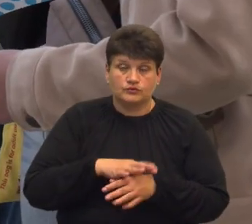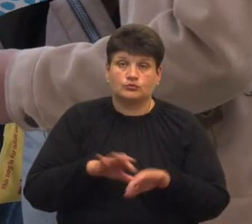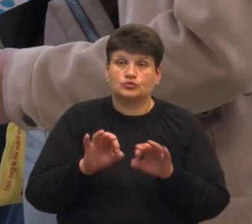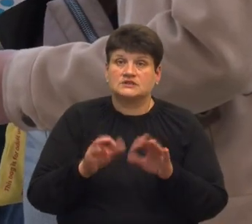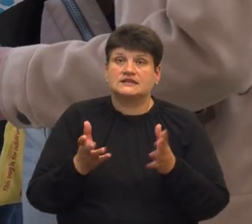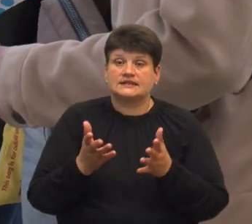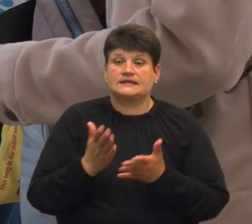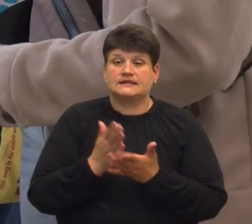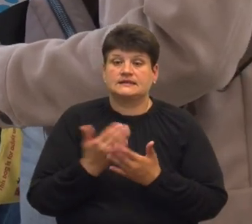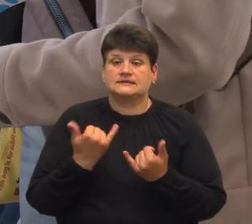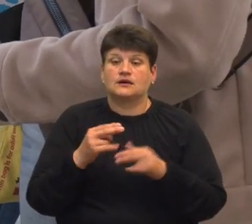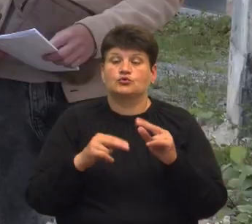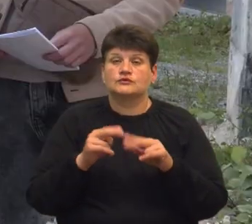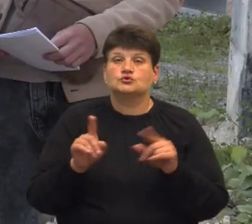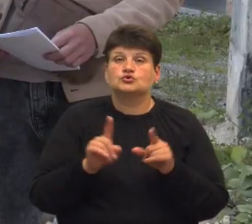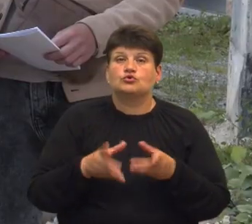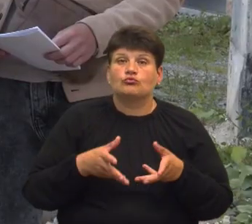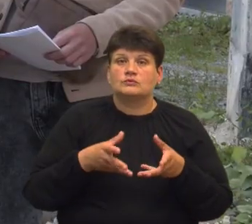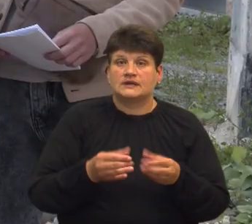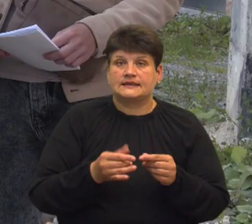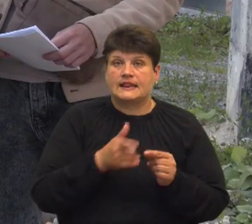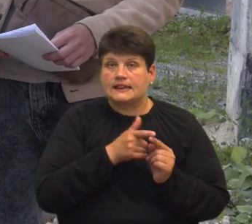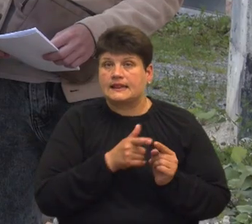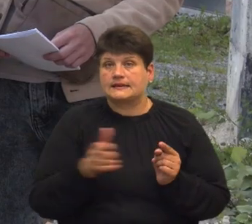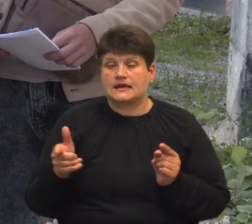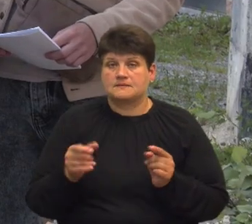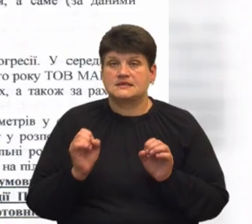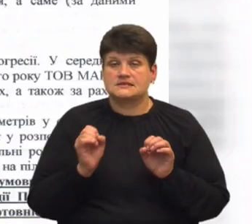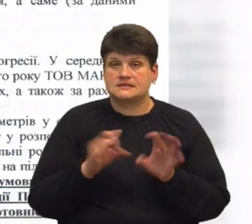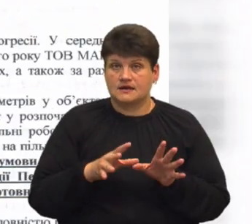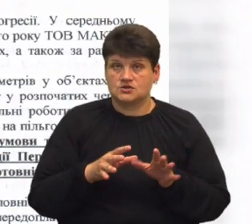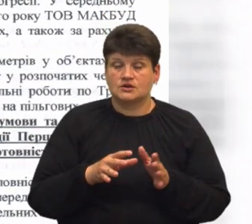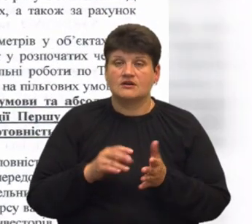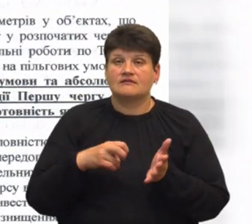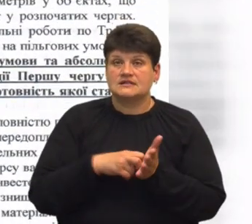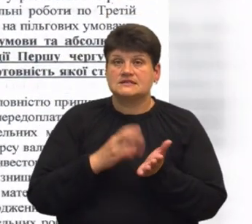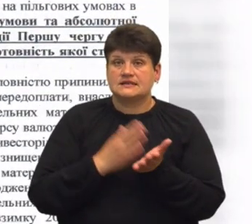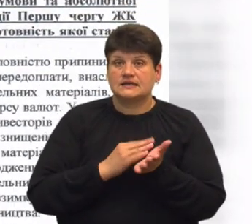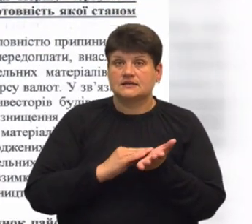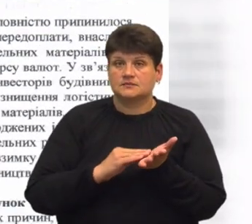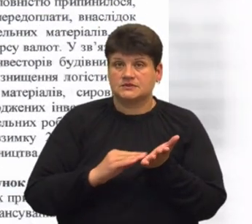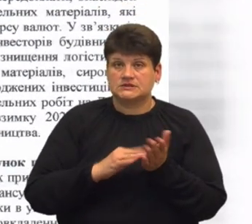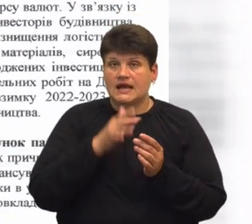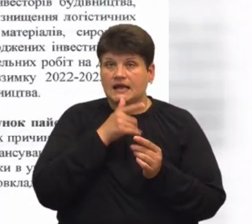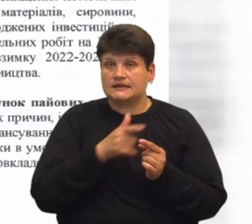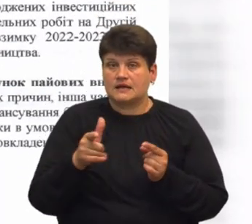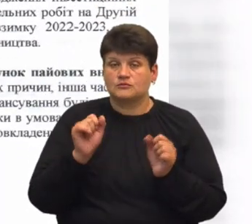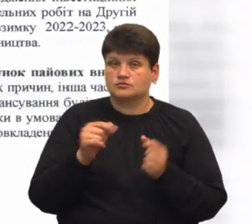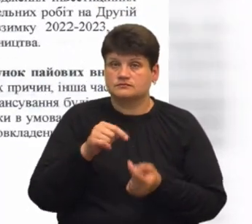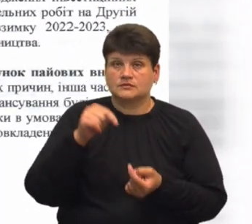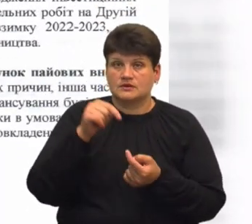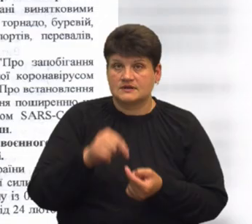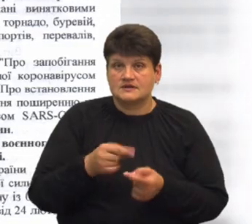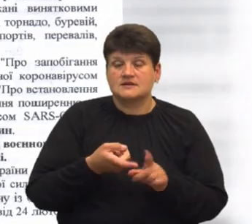якій стадії будівництво і що вплинуло на термін його здачі. Зокрема, в листі йдеться, що терміни можуть не співпадати через форс